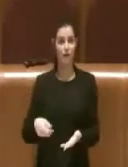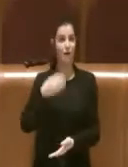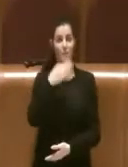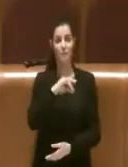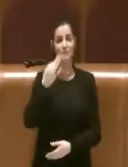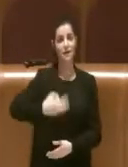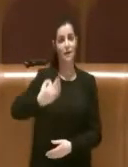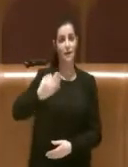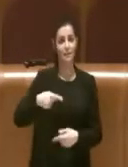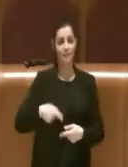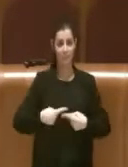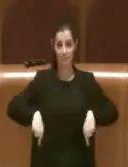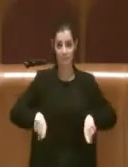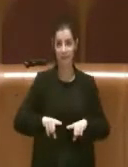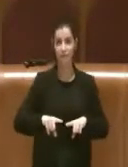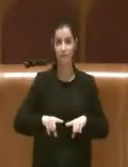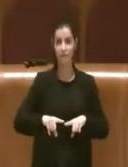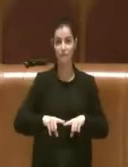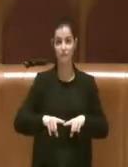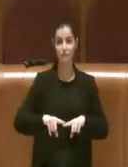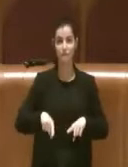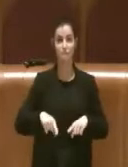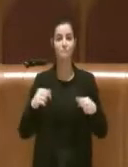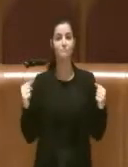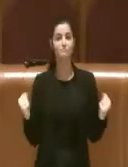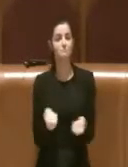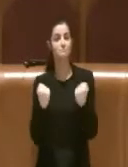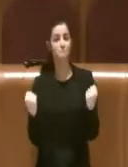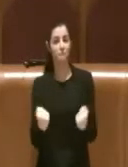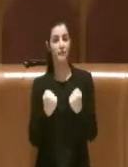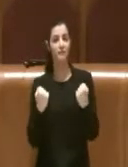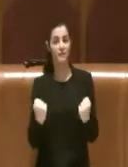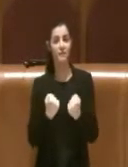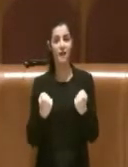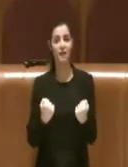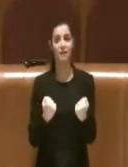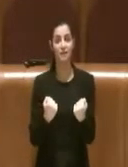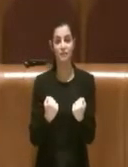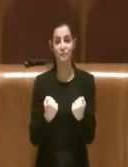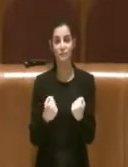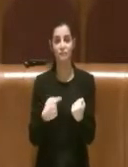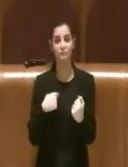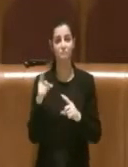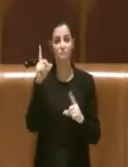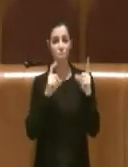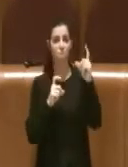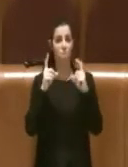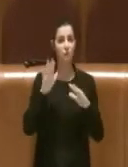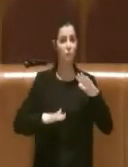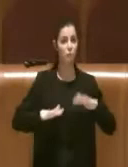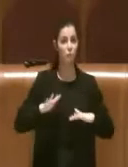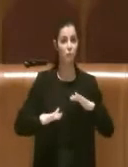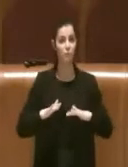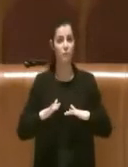in aula durante questa seduta per manifestare una perplessità rispetto a